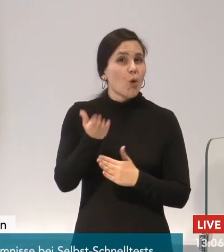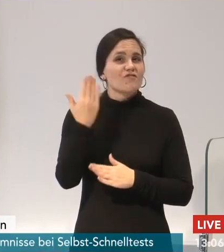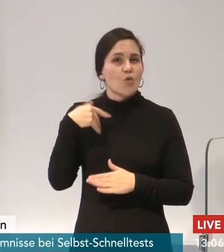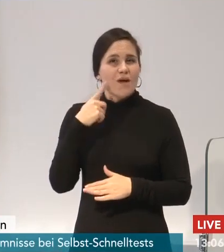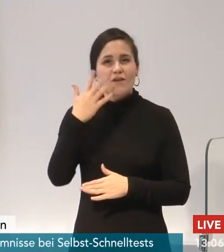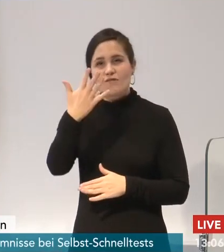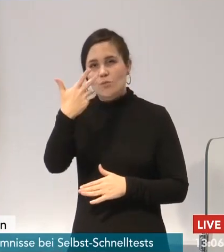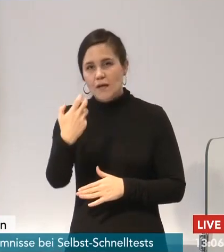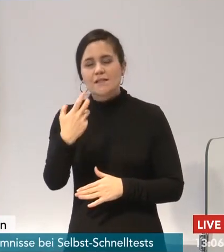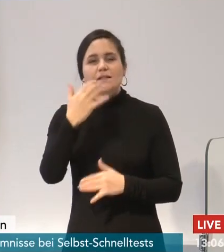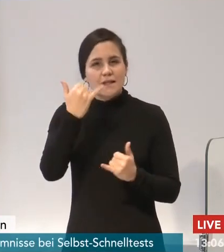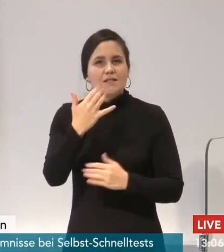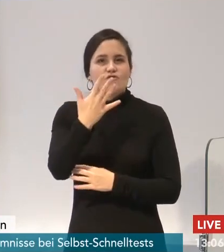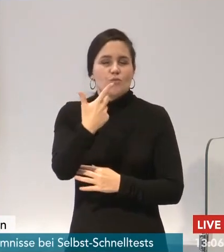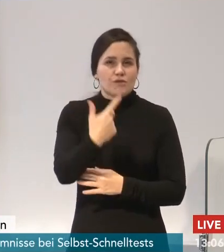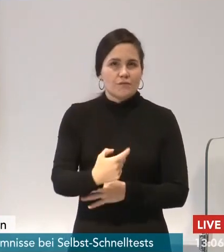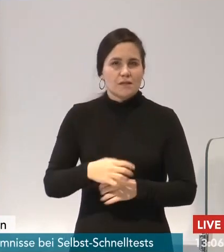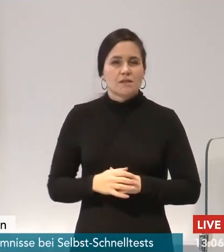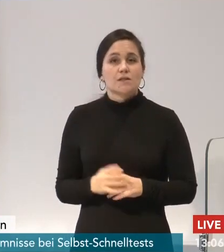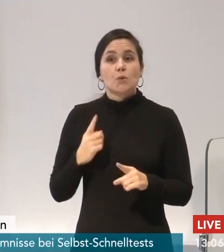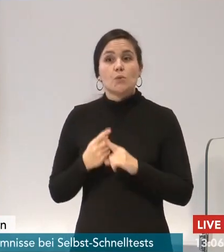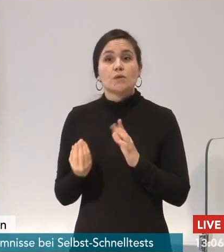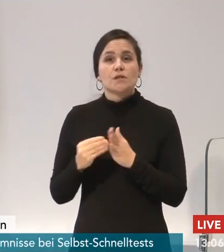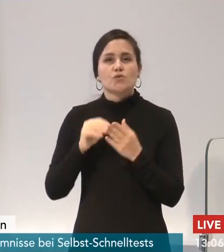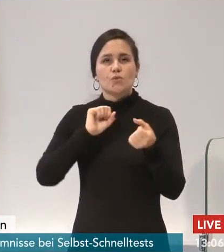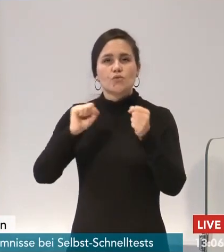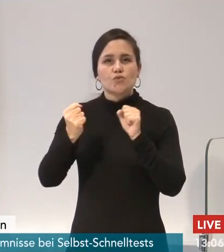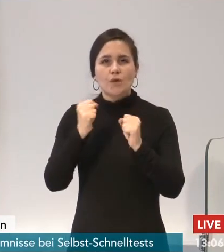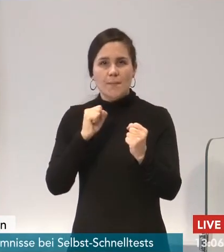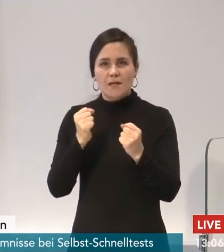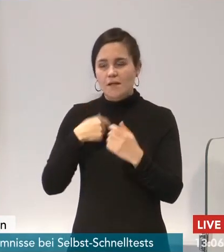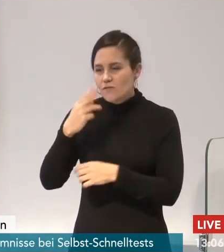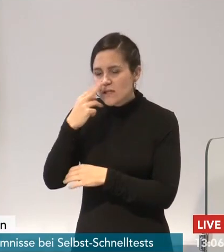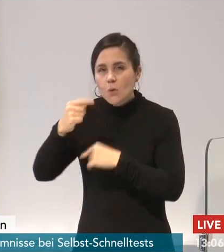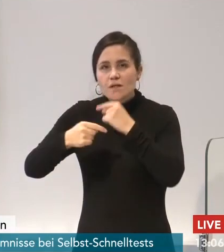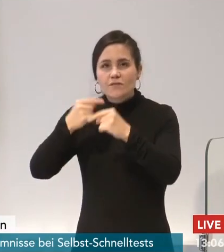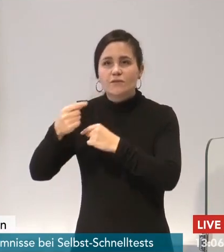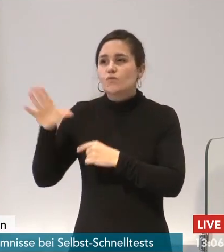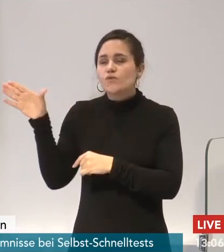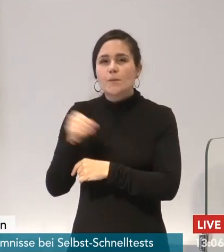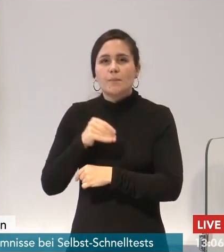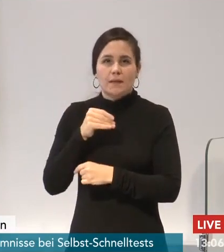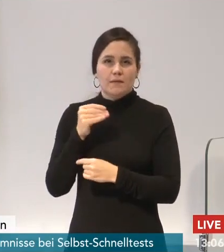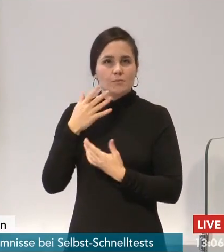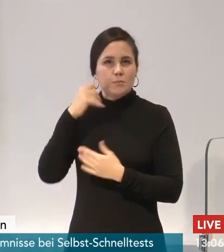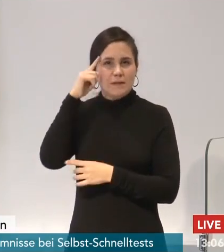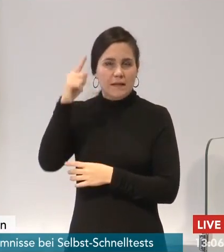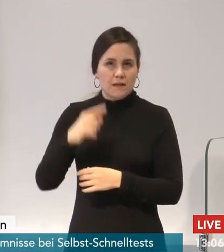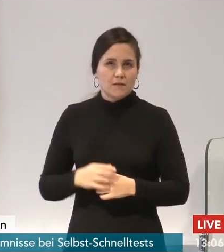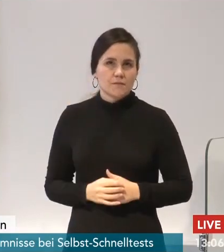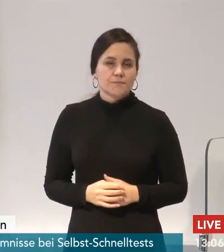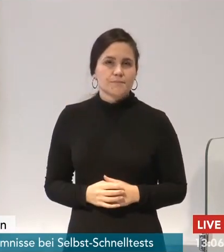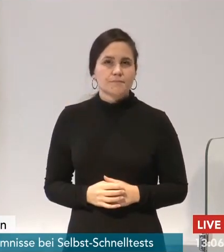nämlich die Dynamik in der Entwicklung mitzubetrachten. Übrigens auch ein Gesichtspunkt, der jetzt noch ergänzt worden ist in der